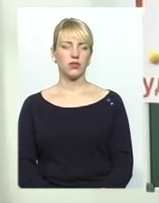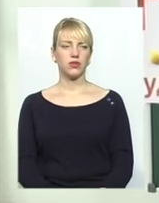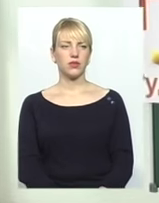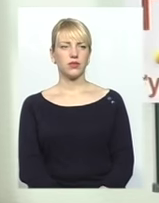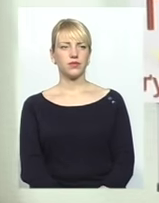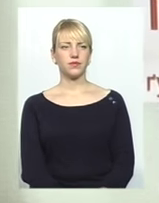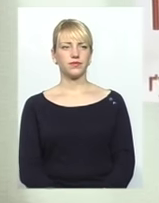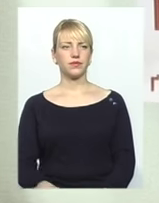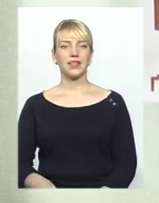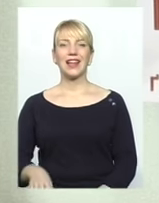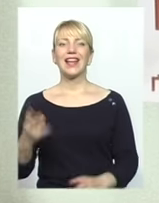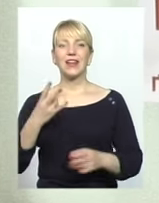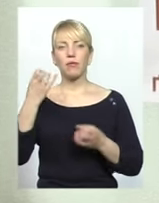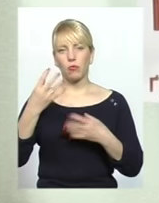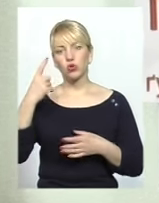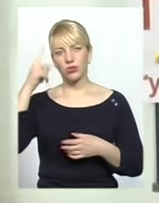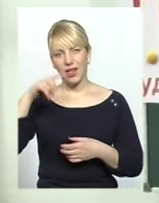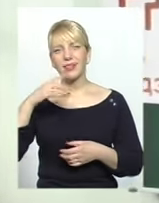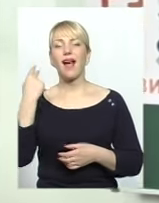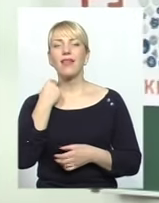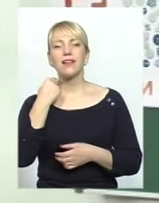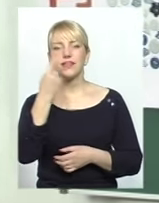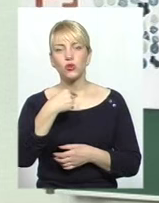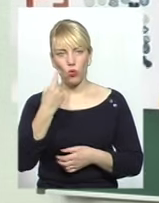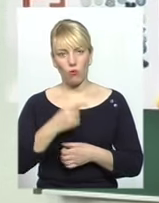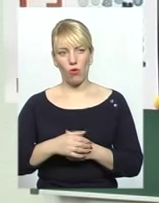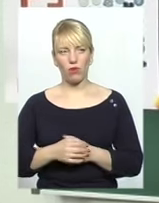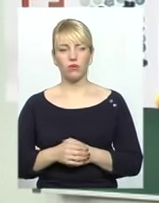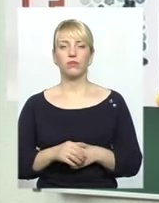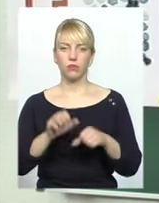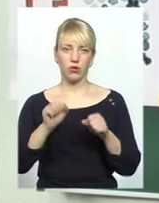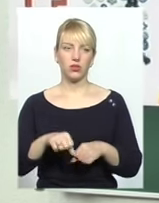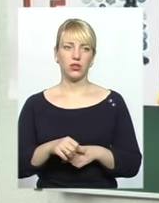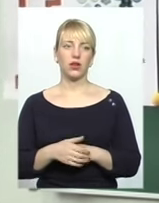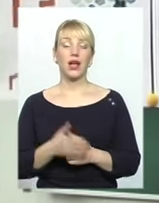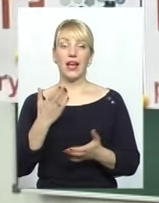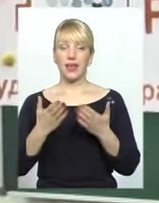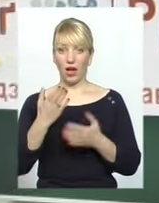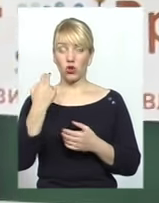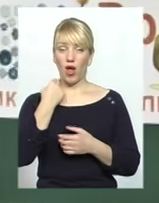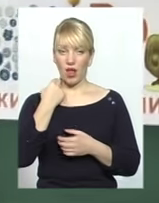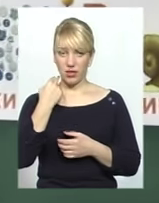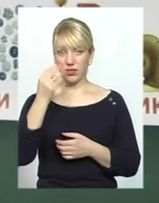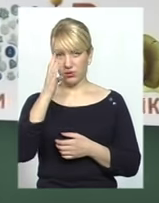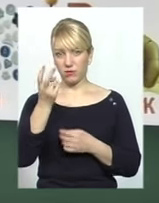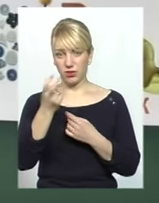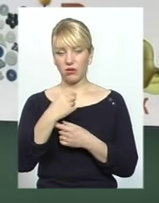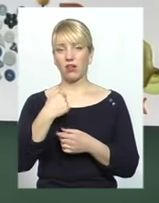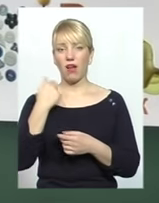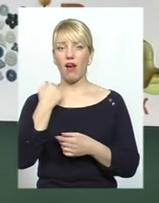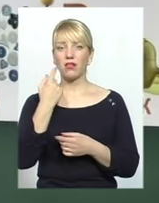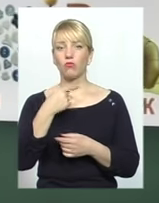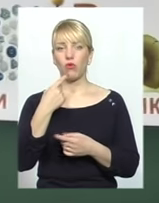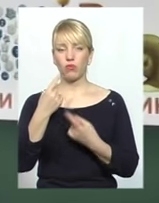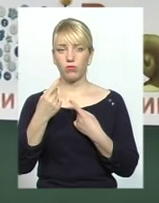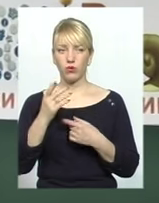просто знати англійську мову. Можна. Якщо це англійська. Якщо англійська. А скажіть, а якщо прийде